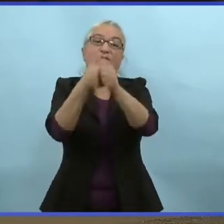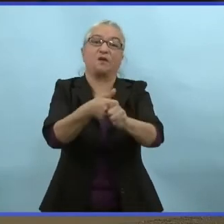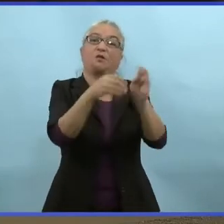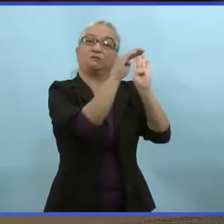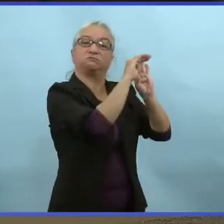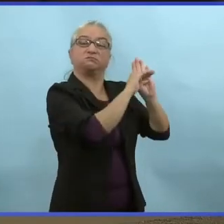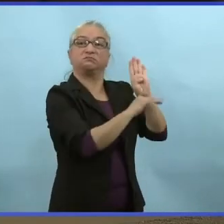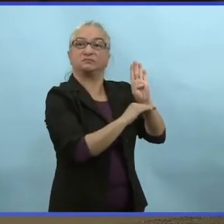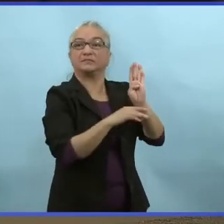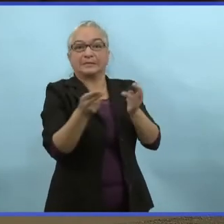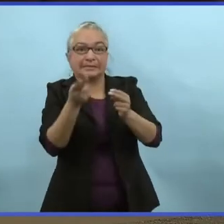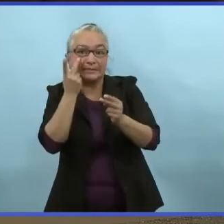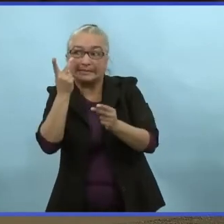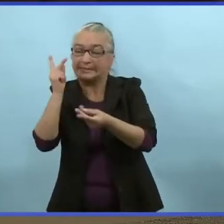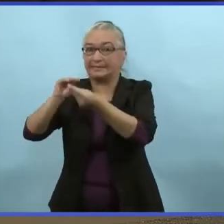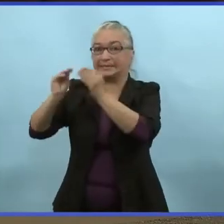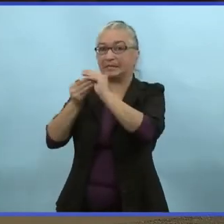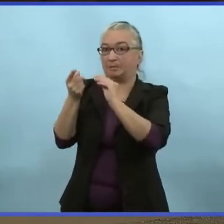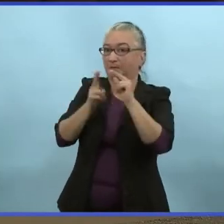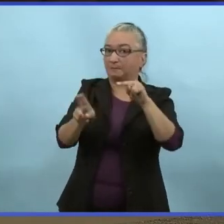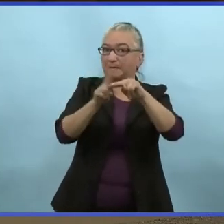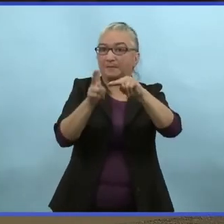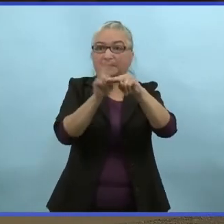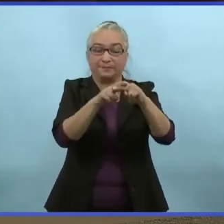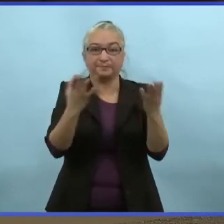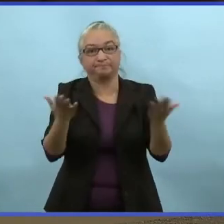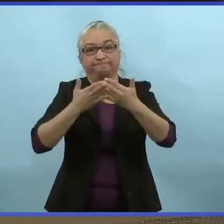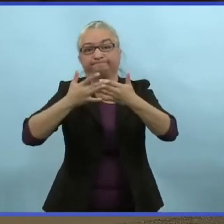ordres et nous allons faire le suivi de ces tendances.